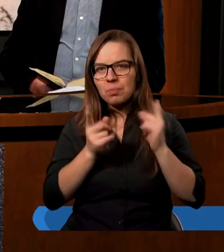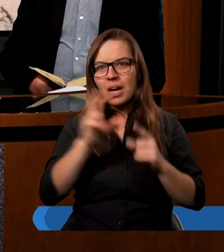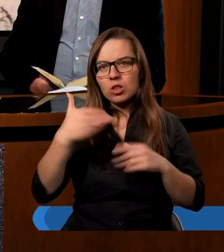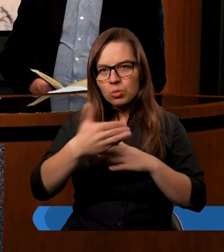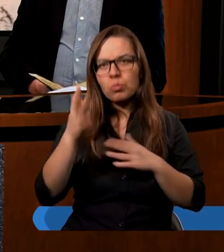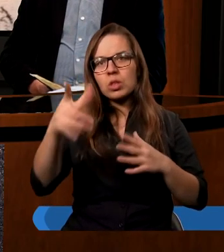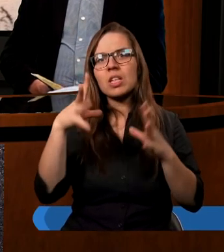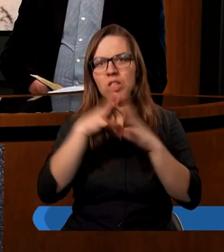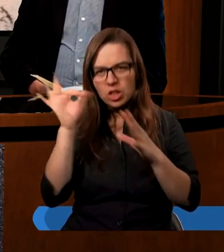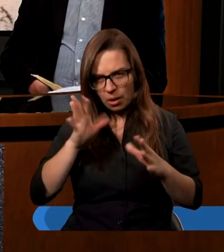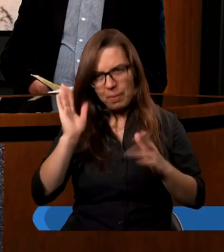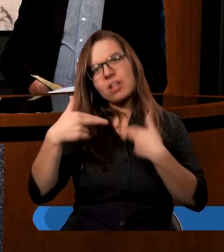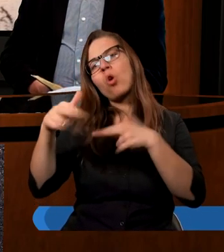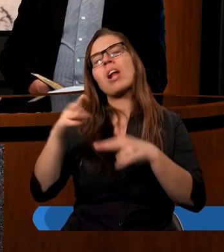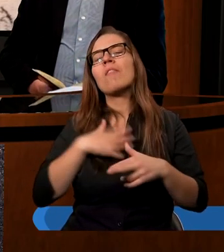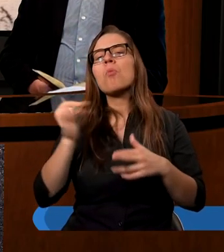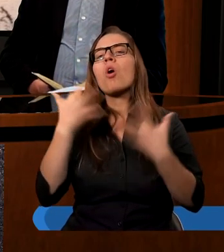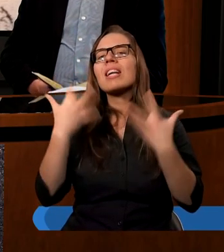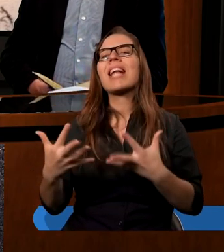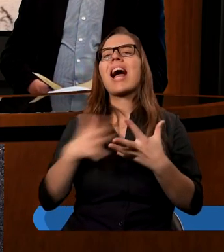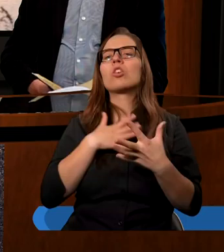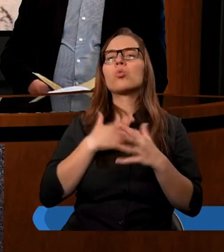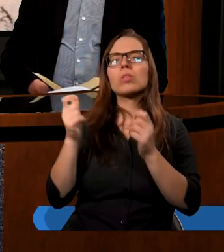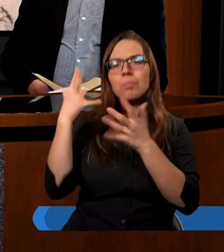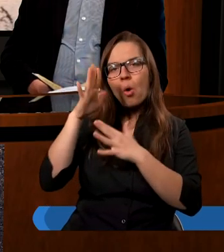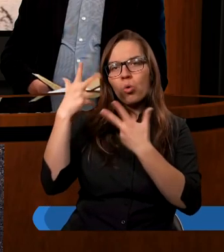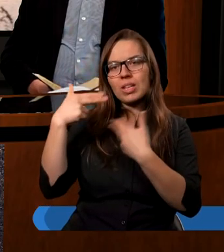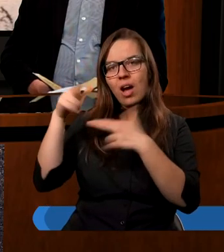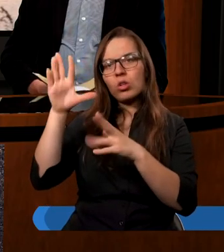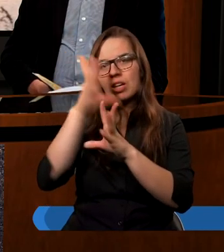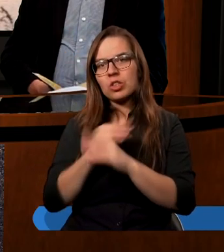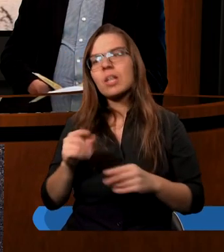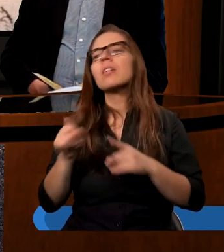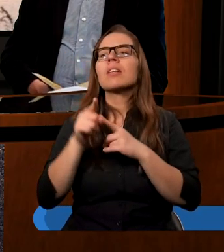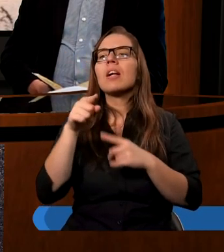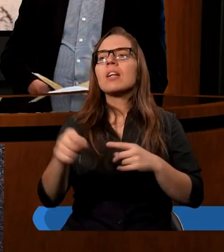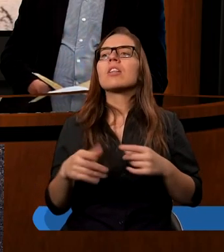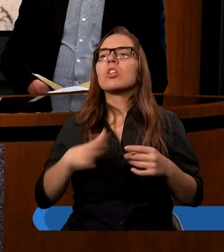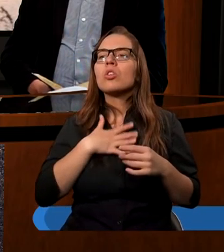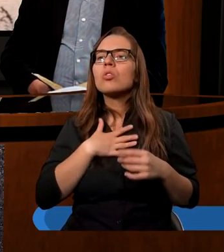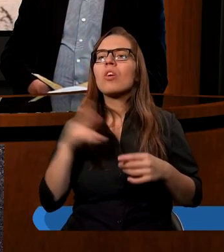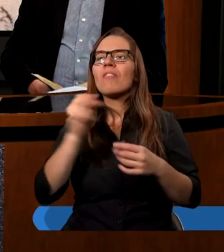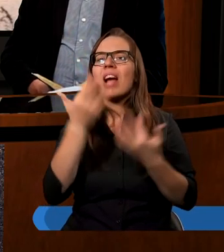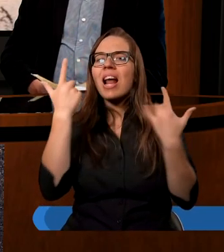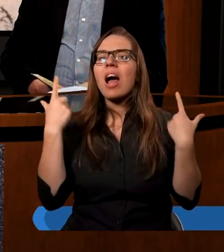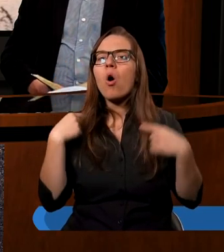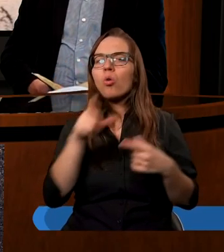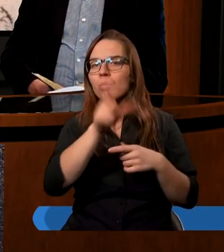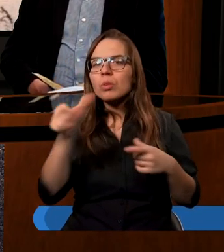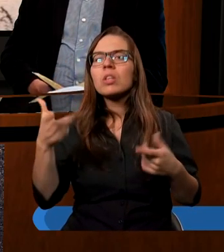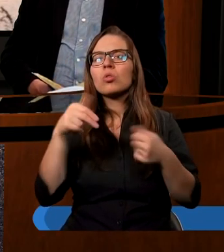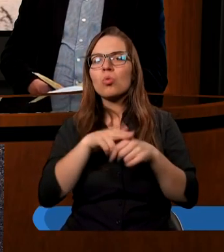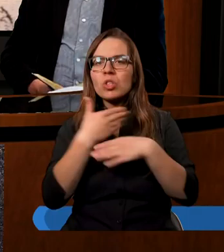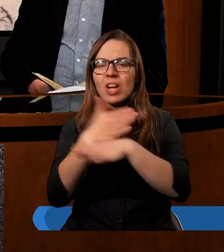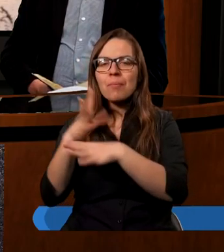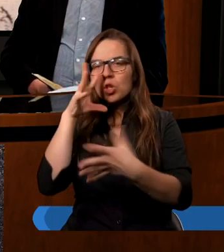czy później tą dziesięcinę zacznie oddawać. Tak, w naszym Kościele naprawdę jest wiele doświadczeń. Ja słyszałem wiele osób, które dzieliły się tymi